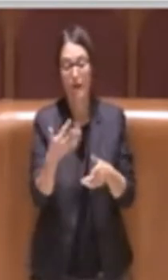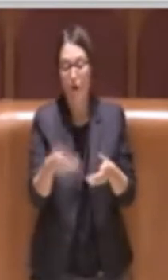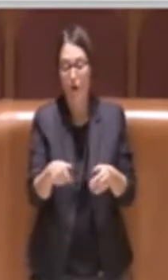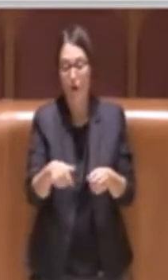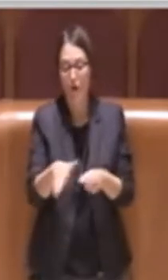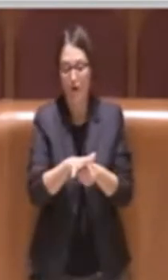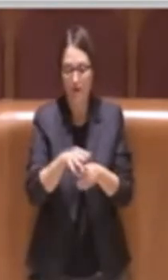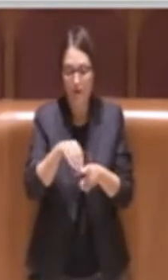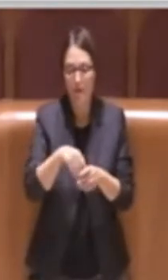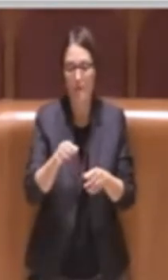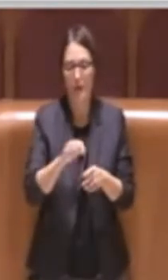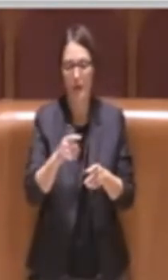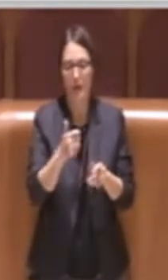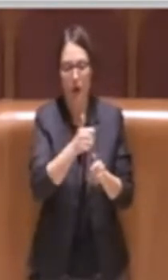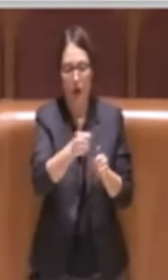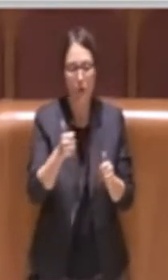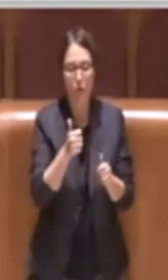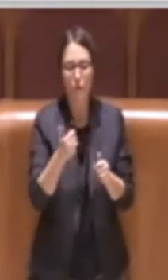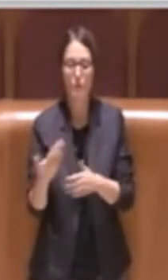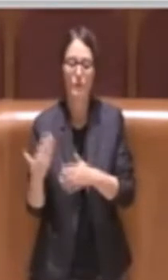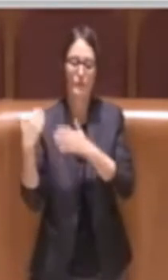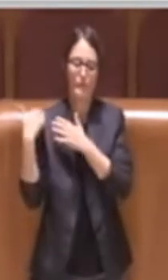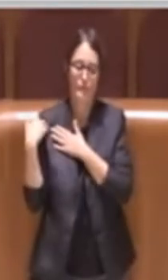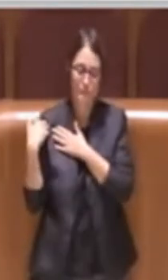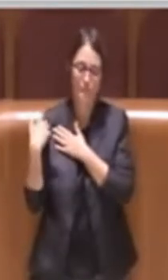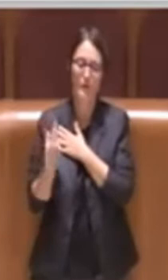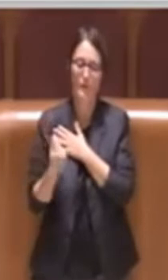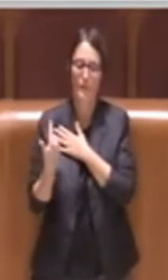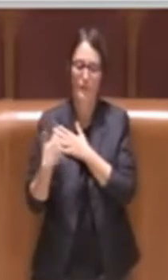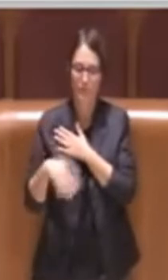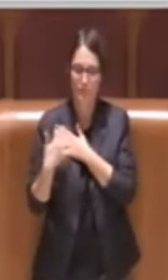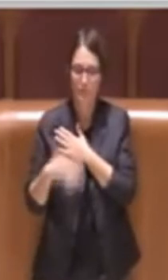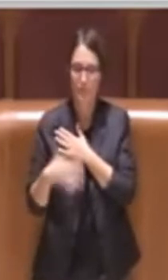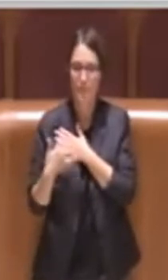familiare, delle spese abbastanza gravose.